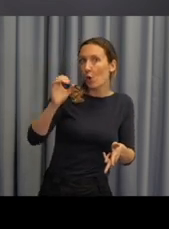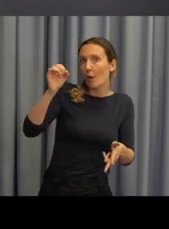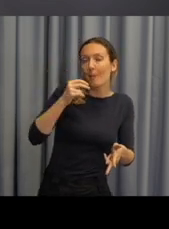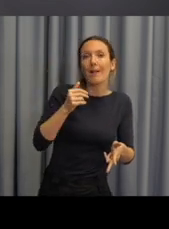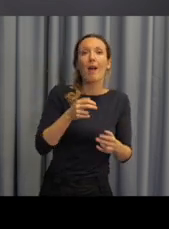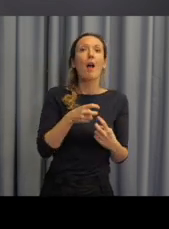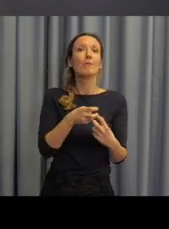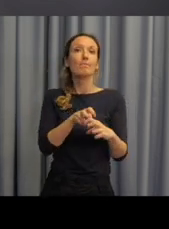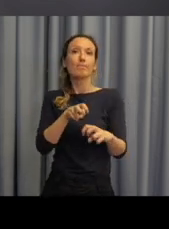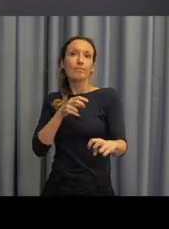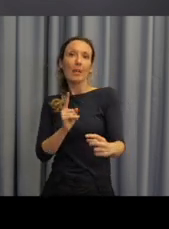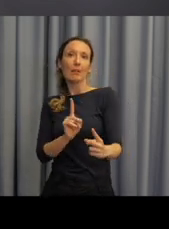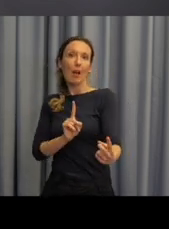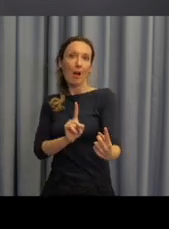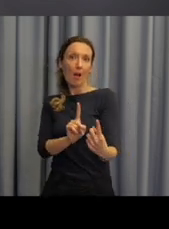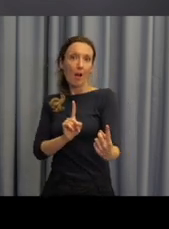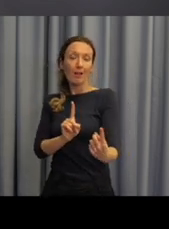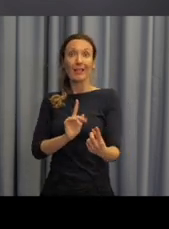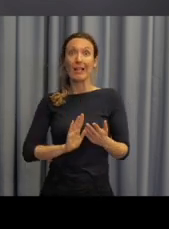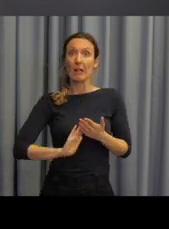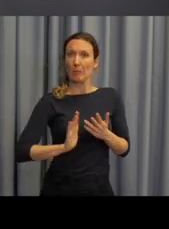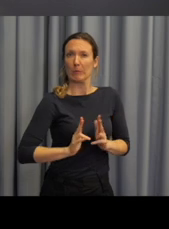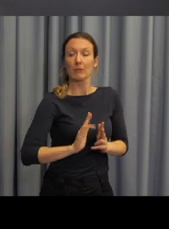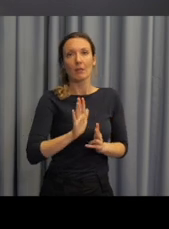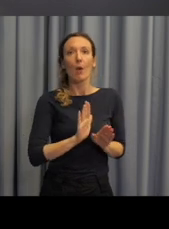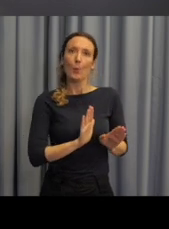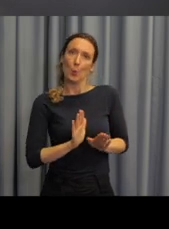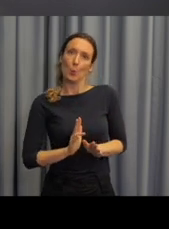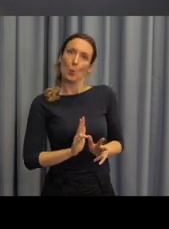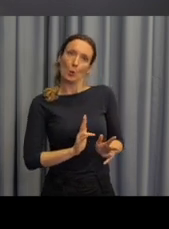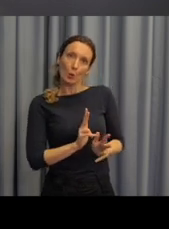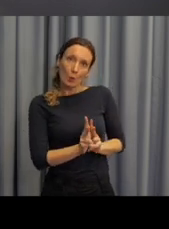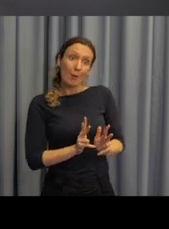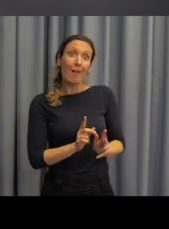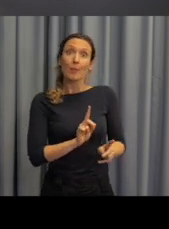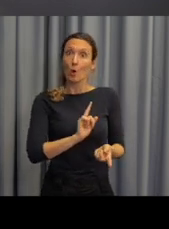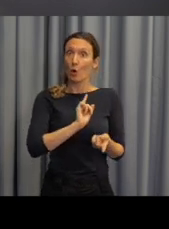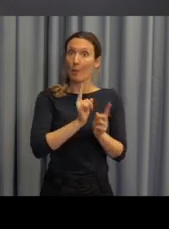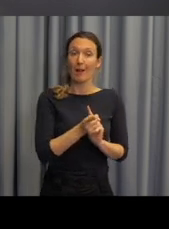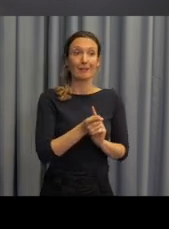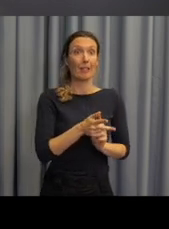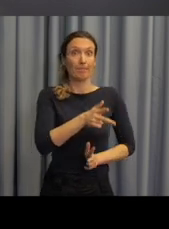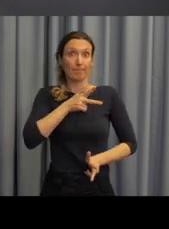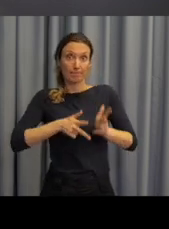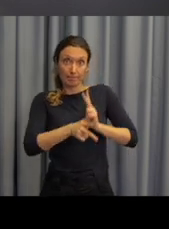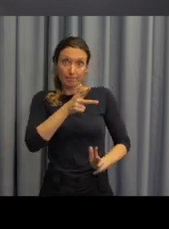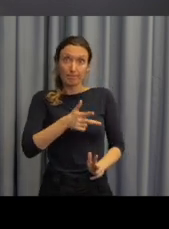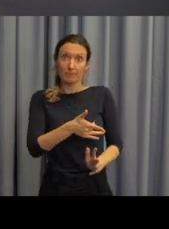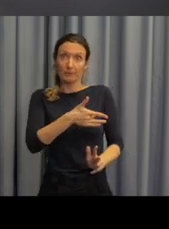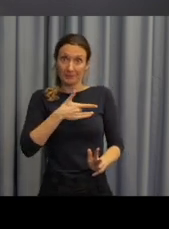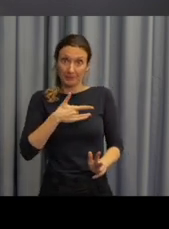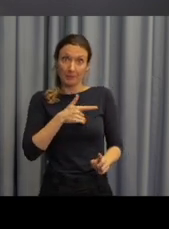ve znakovém jazyce, upravit podmínky světelné, vzdálenost, tempo našeho